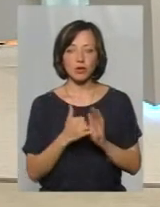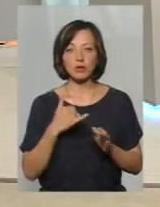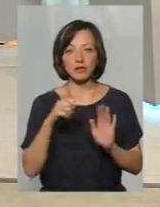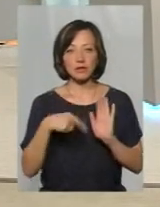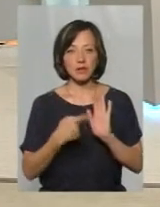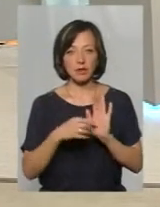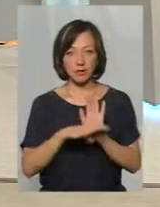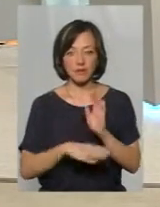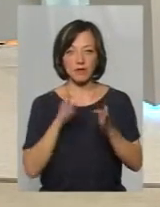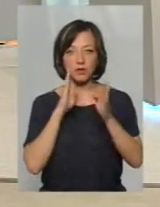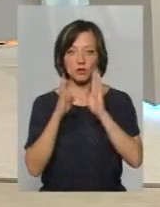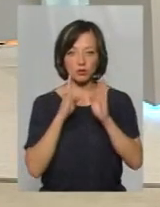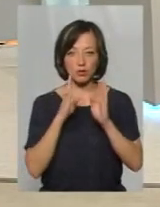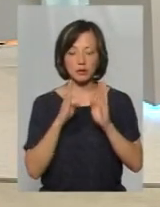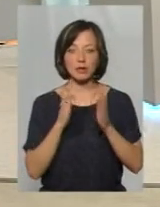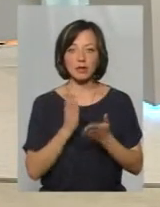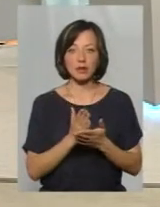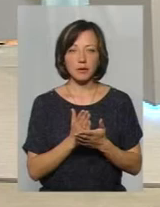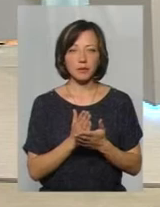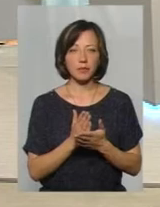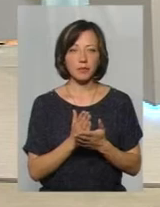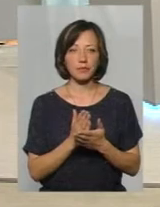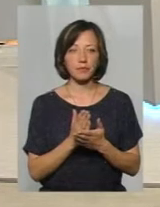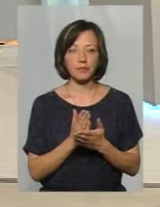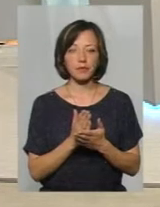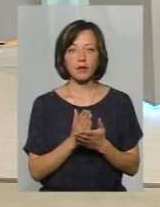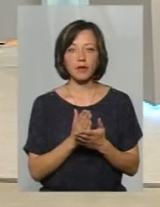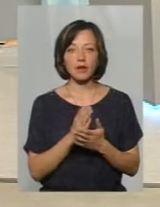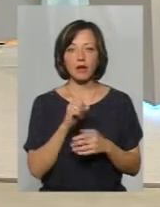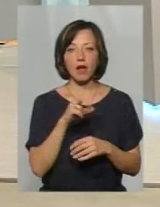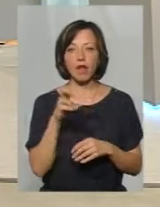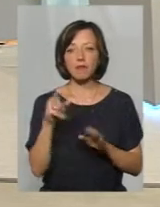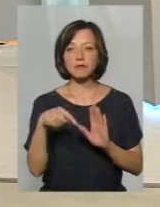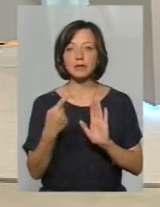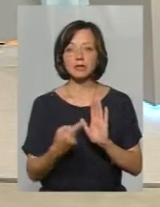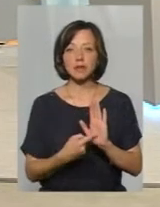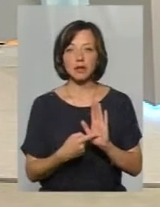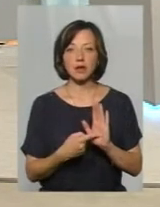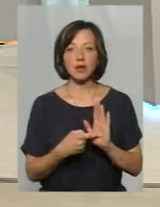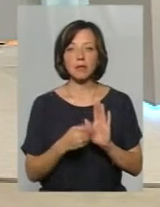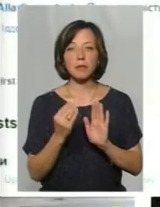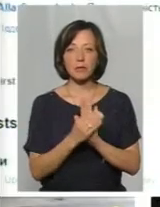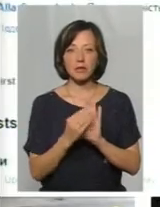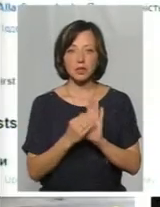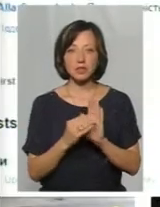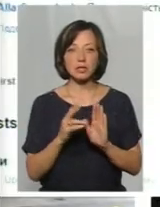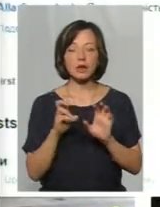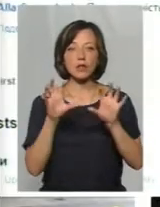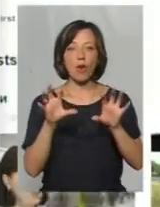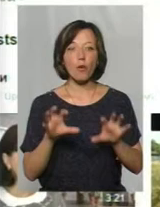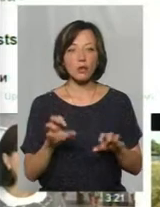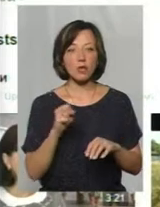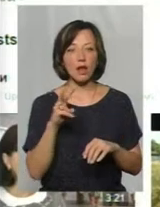питання у Фейсбуці, до нього звернемось. Пані Алла питає, вона пише, що вона за законність,